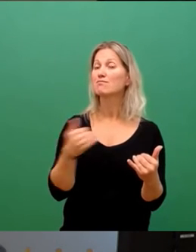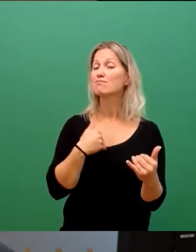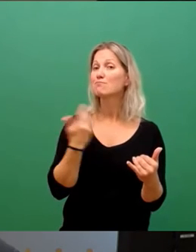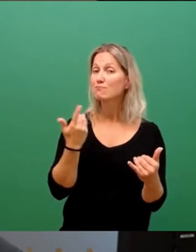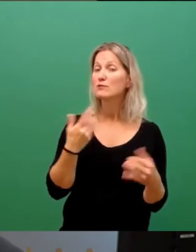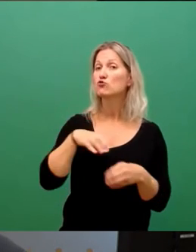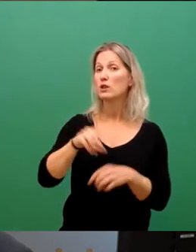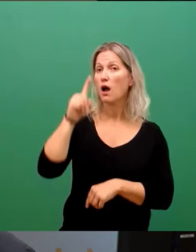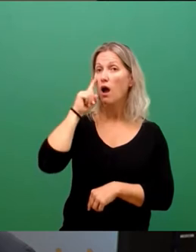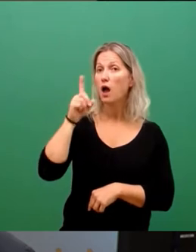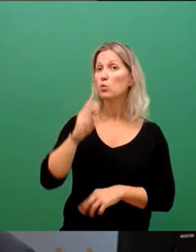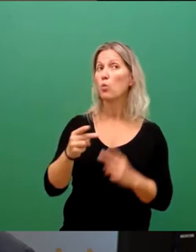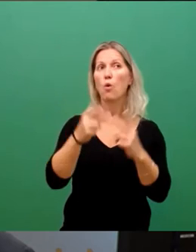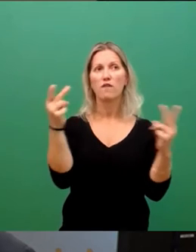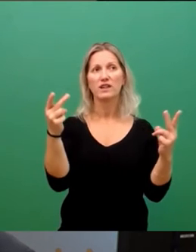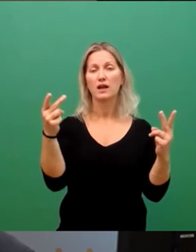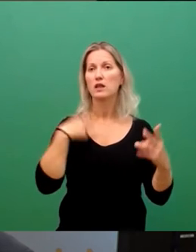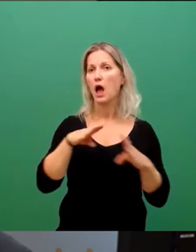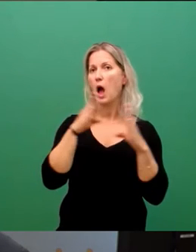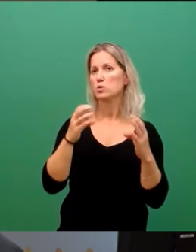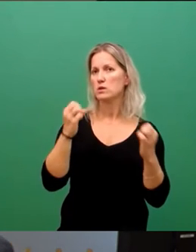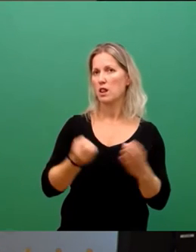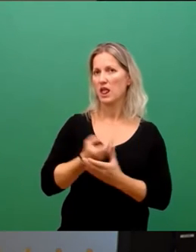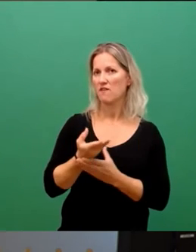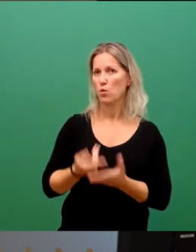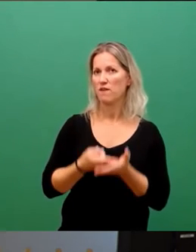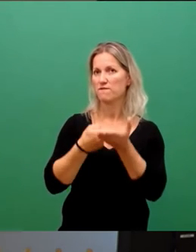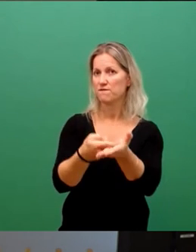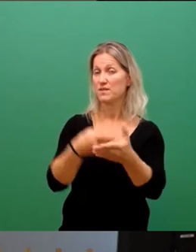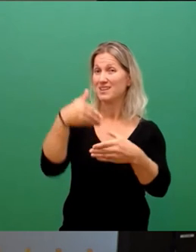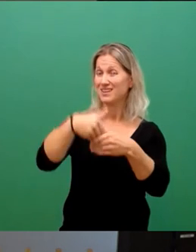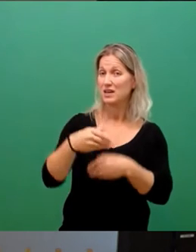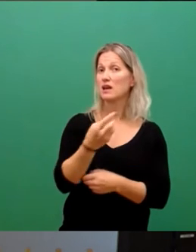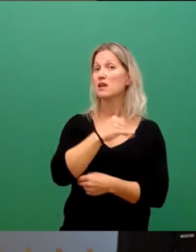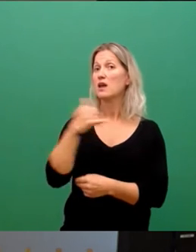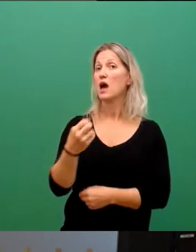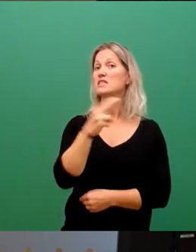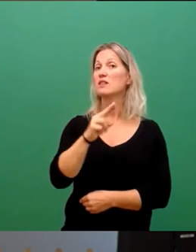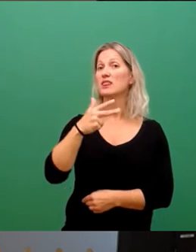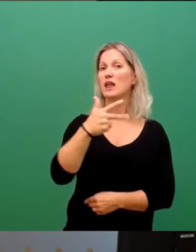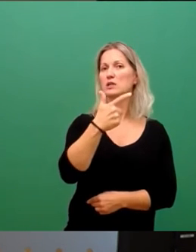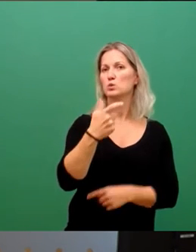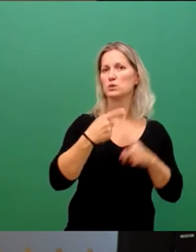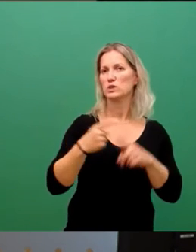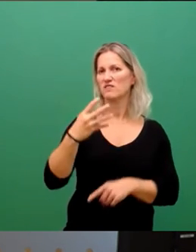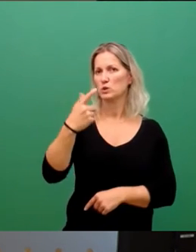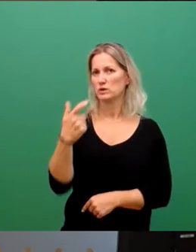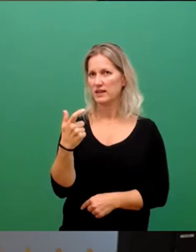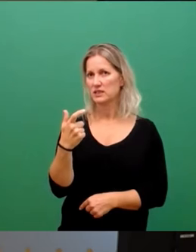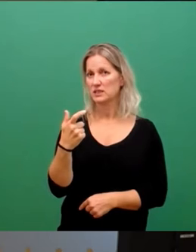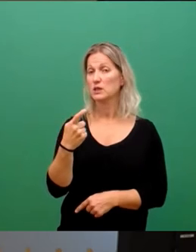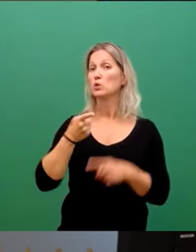natürlich auch der Öffentlichkeit den Haushaltsentwurf für die Jahre 2023 und 2024 sowie eine mittelfristige